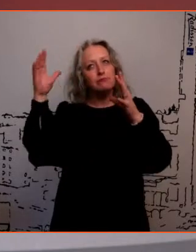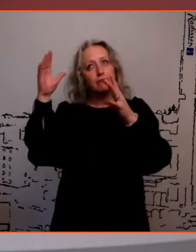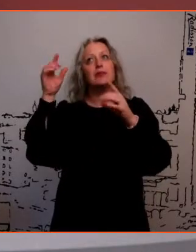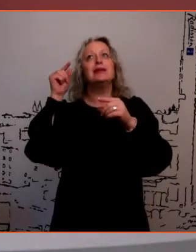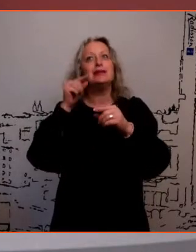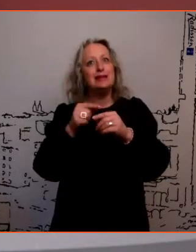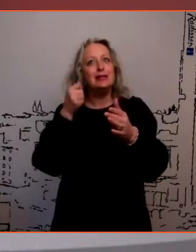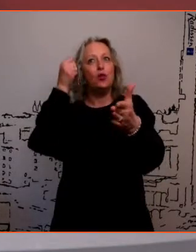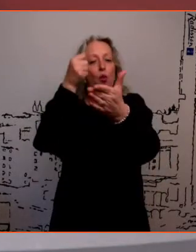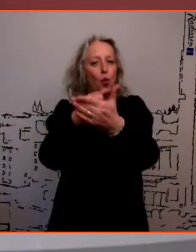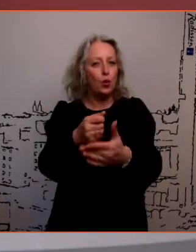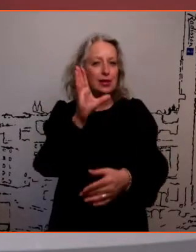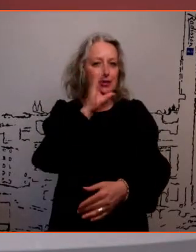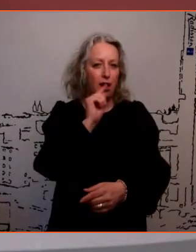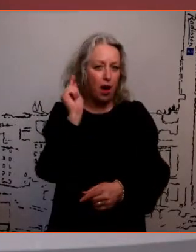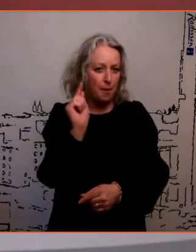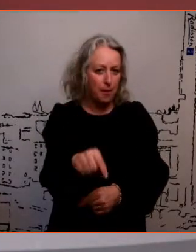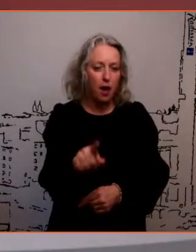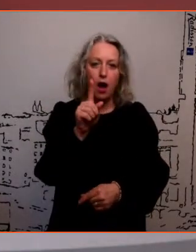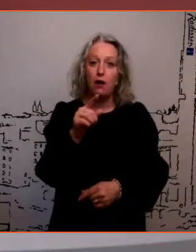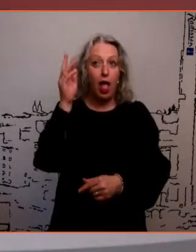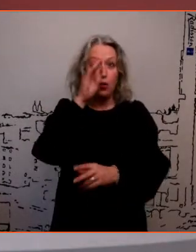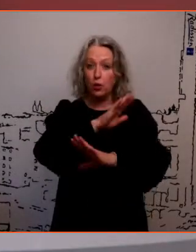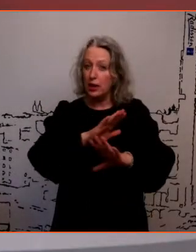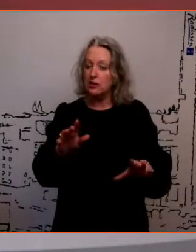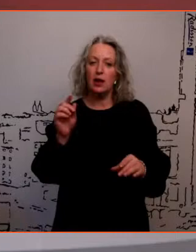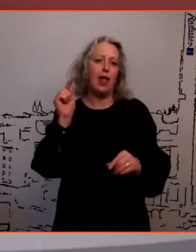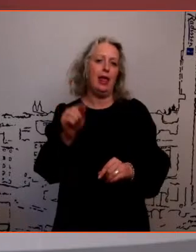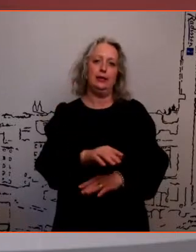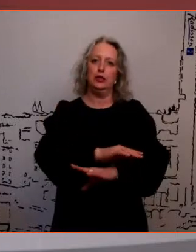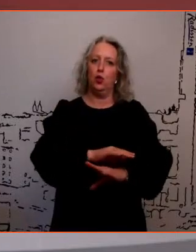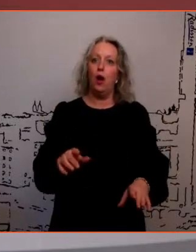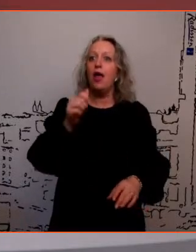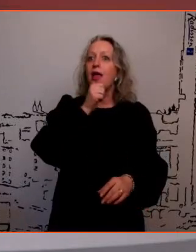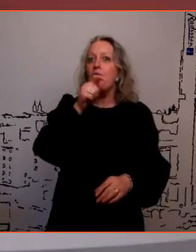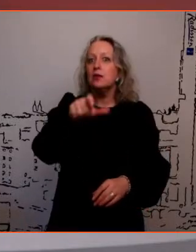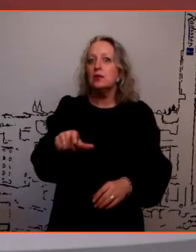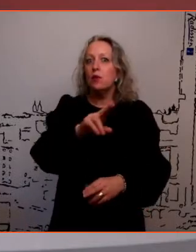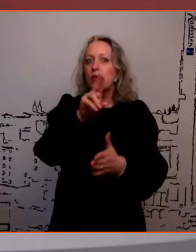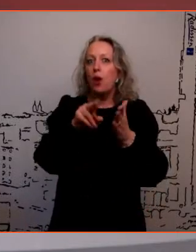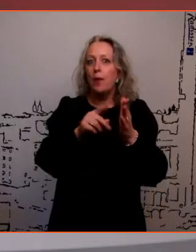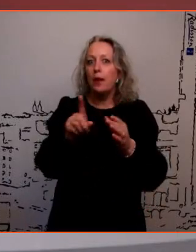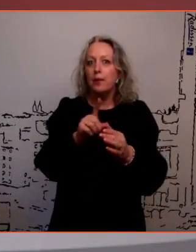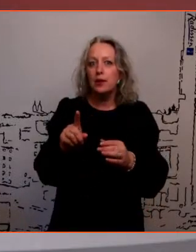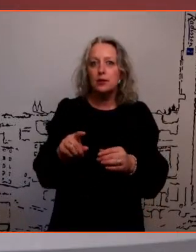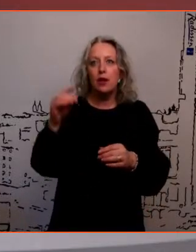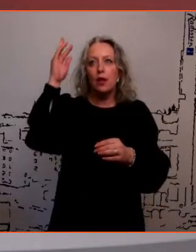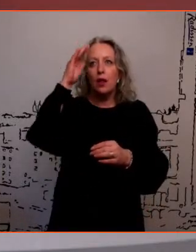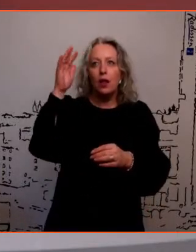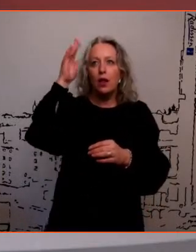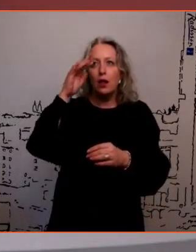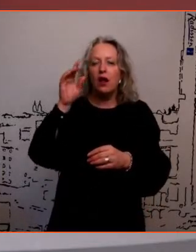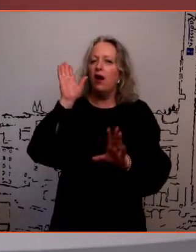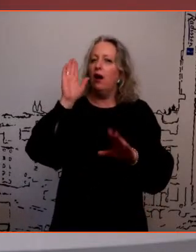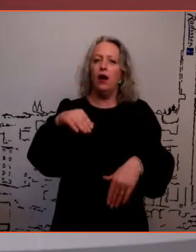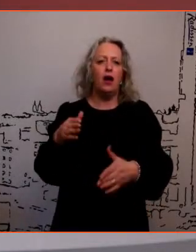jõua. Aga eestlaste ja ma arvan laiemalt inimeste nagu see murekoht on see, et me ei jõuagi sinna välja, et me üldse midagi ette kujutakse. me võibolla